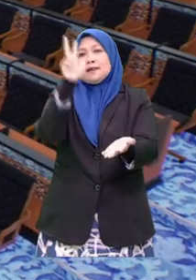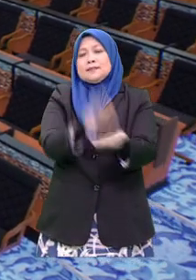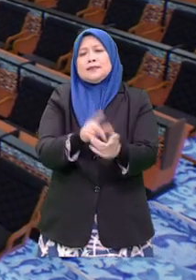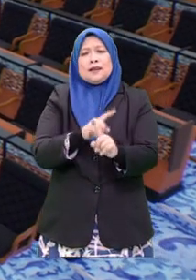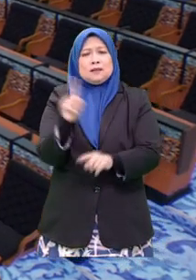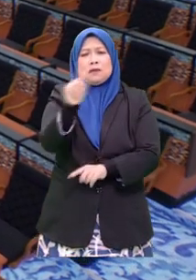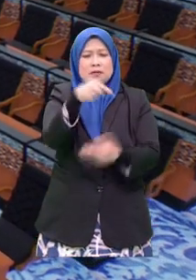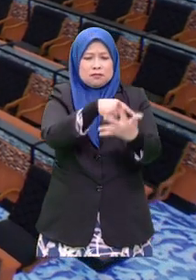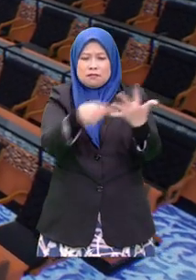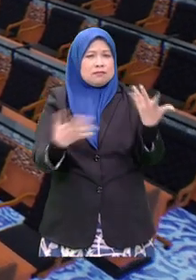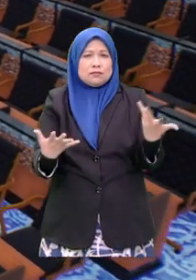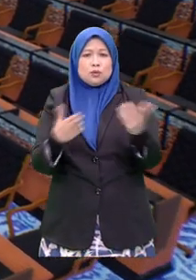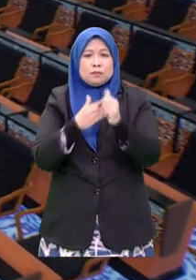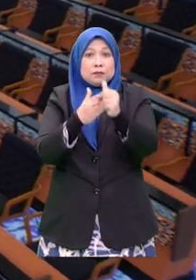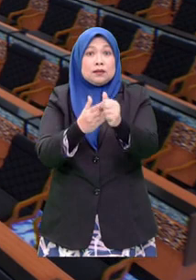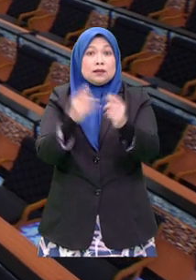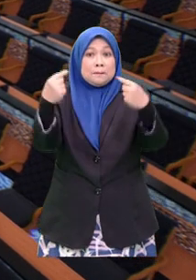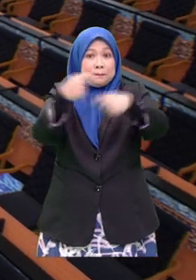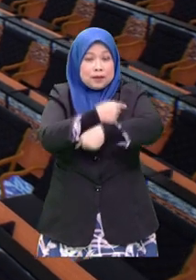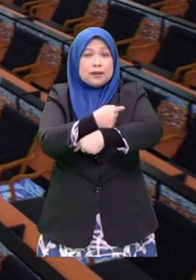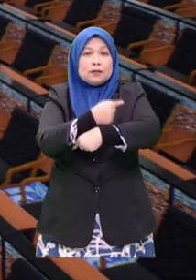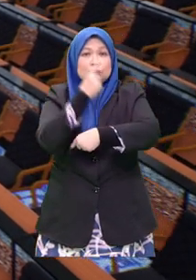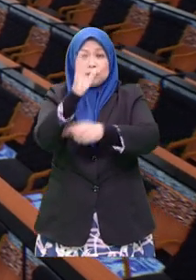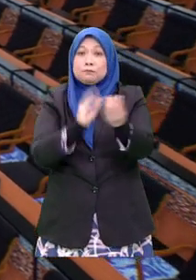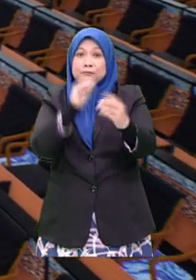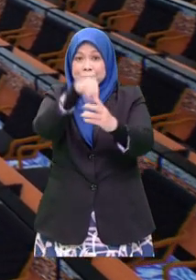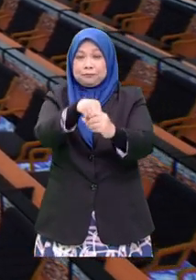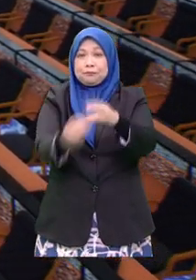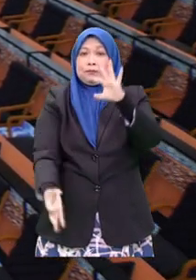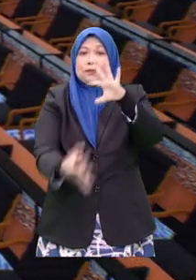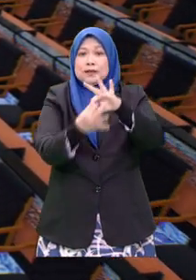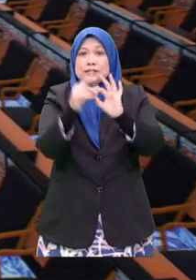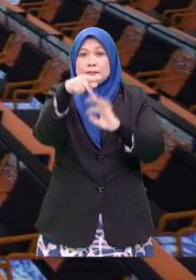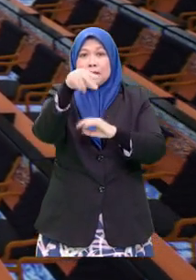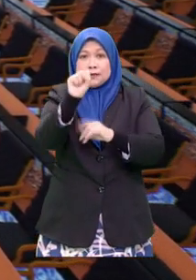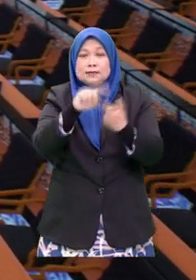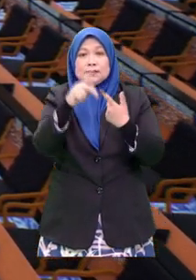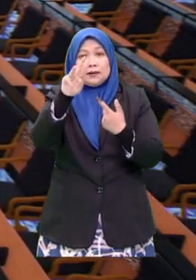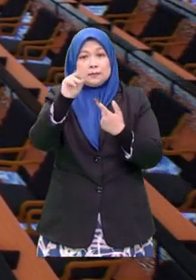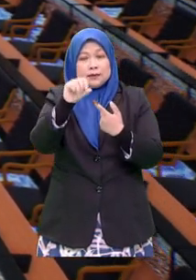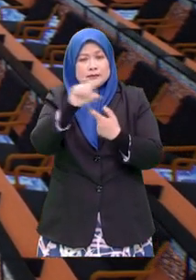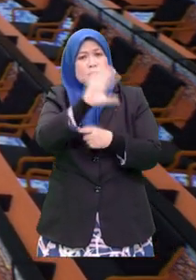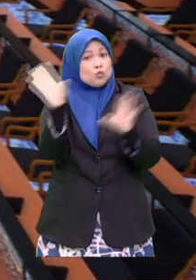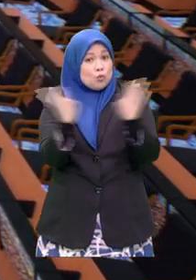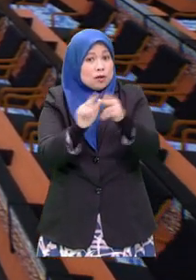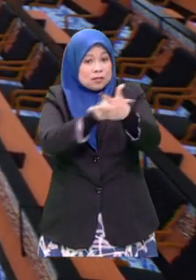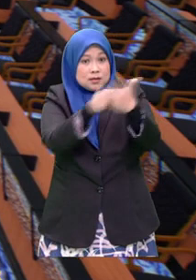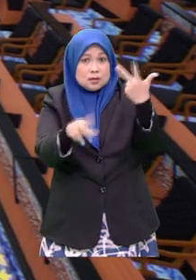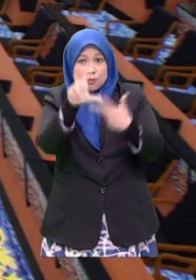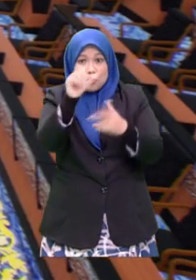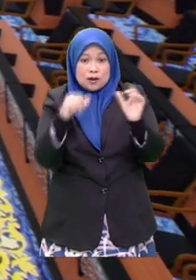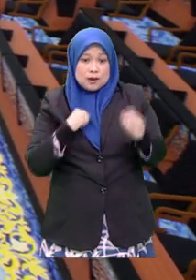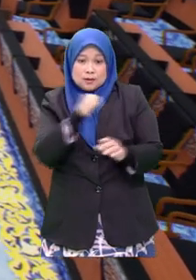rasmi oleh mana-mana kepimpinan pembinaan barisan nasional berkenaan dengan kenyataan PN dan juga GPS ini. Adakah kesemua 30